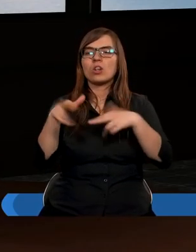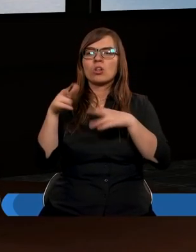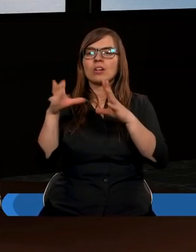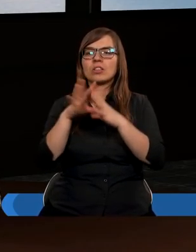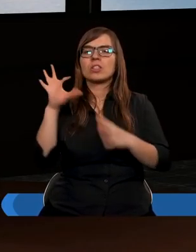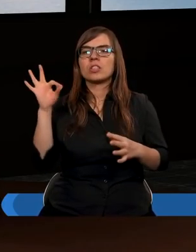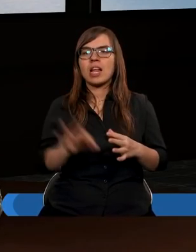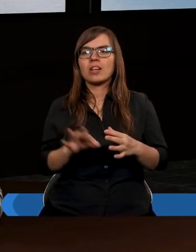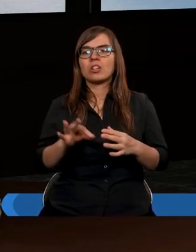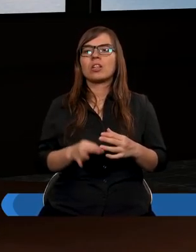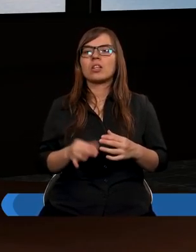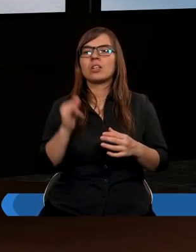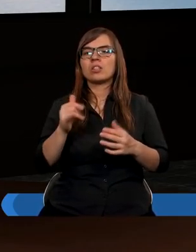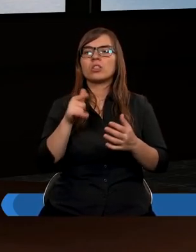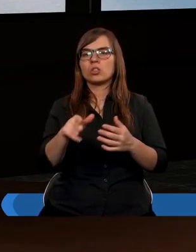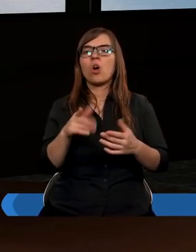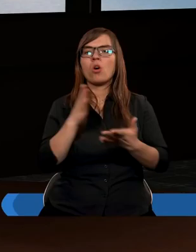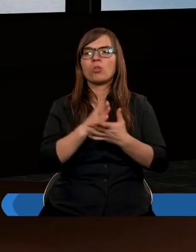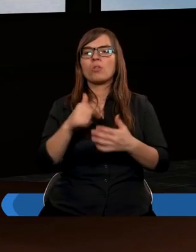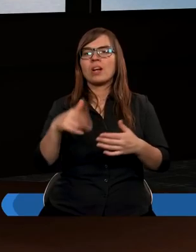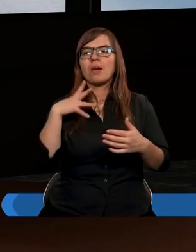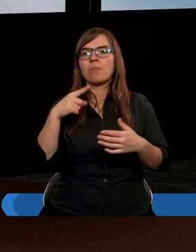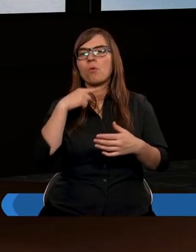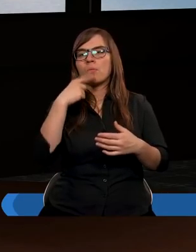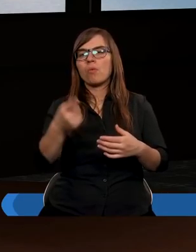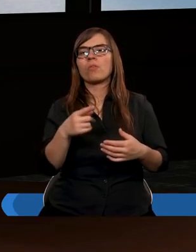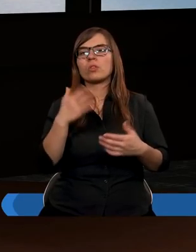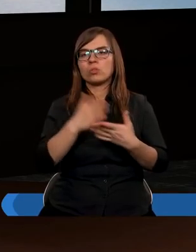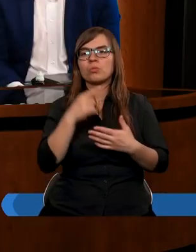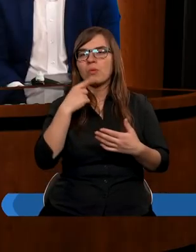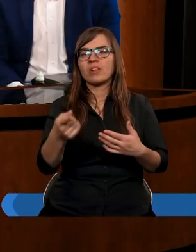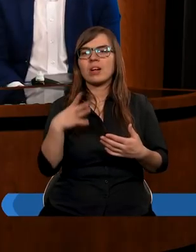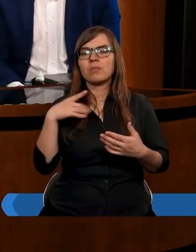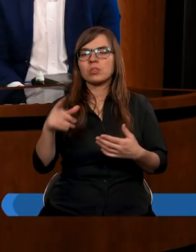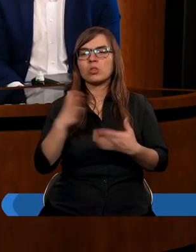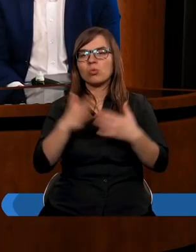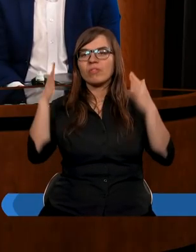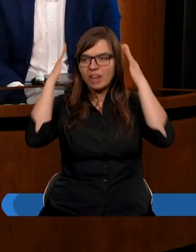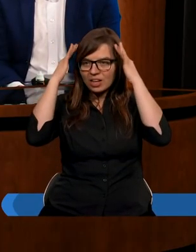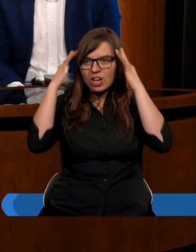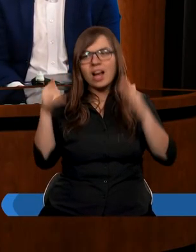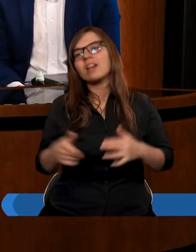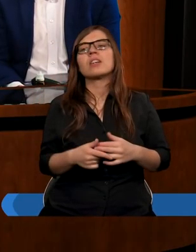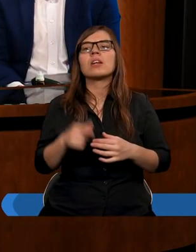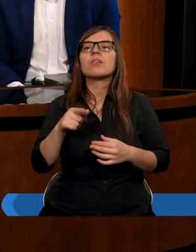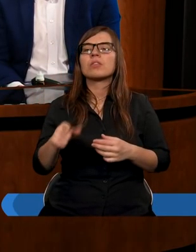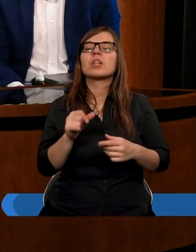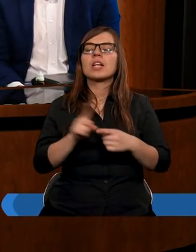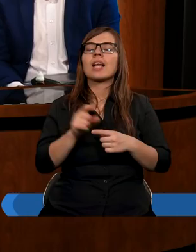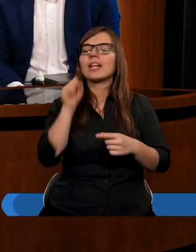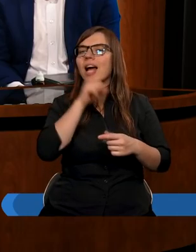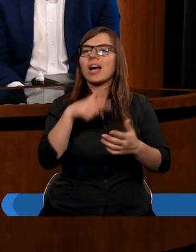oddawał dziesięcinę. Czyli już wtedy było powiedziane, już wtedy Bóg powiedział. Już wtedy wiedzieli. On jeszcze tutaj interpretuje